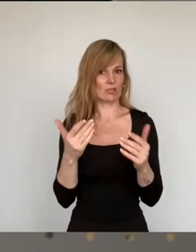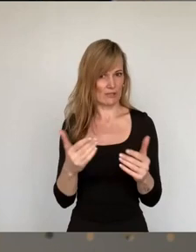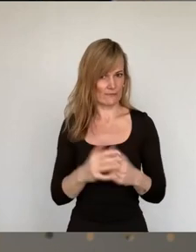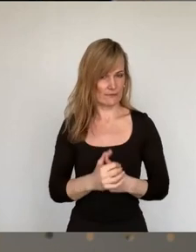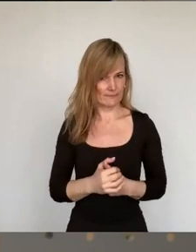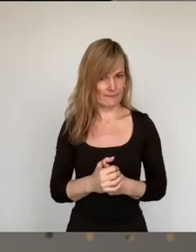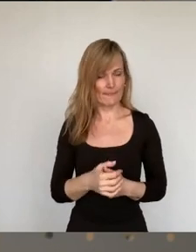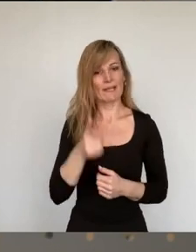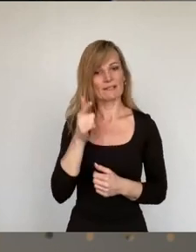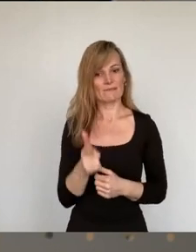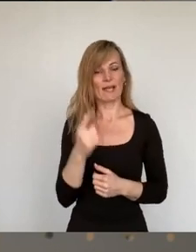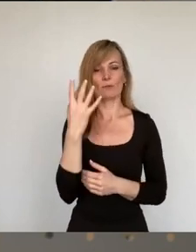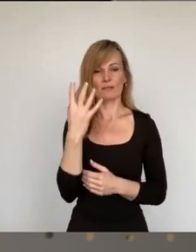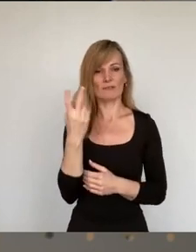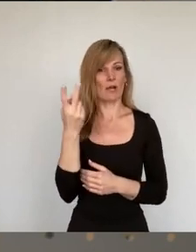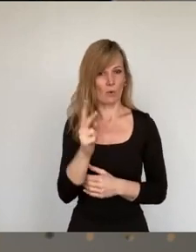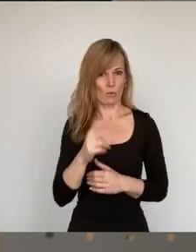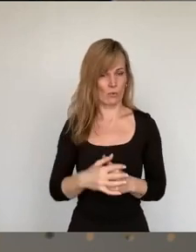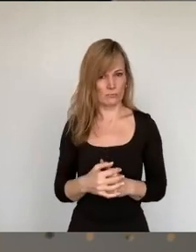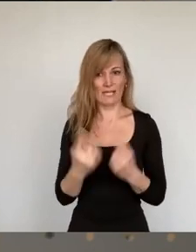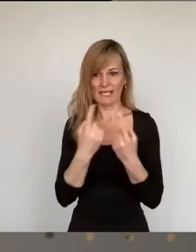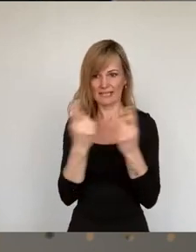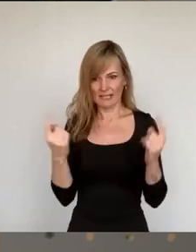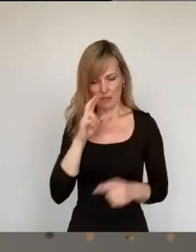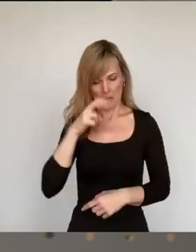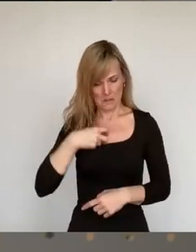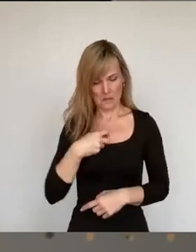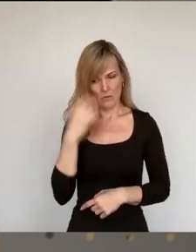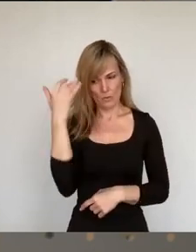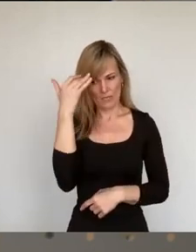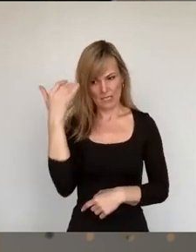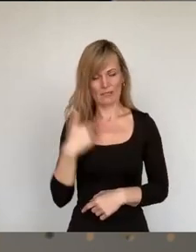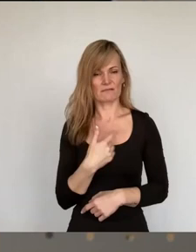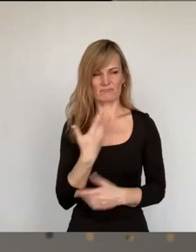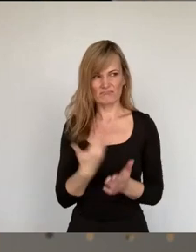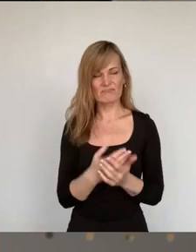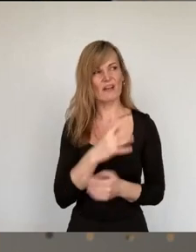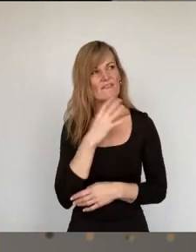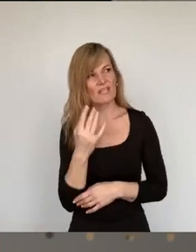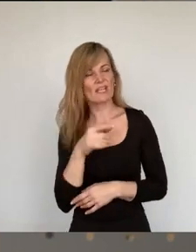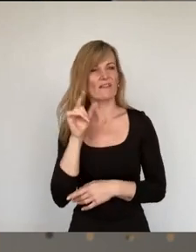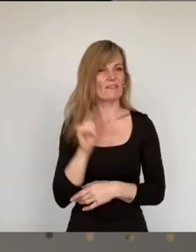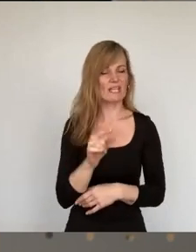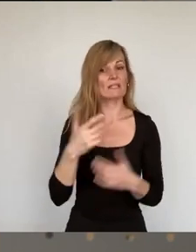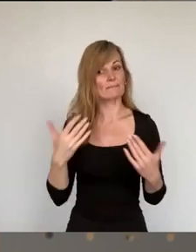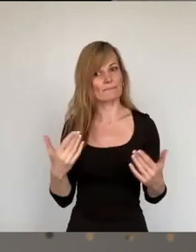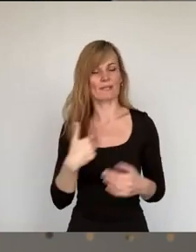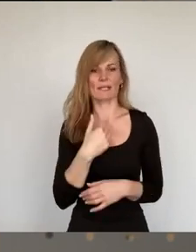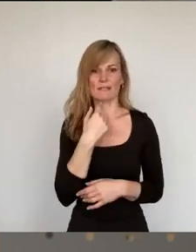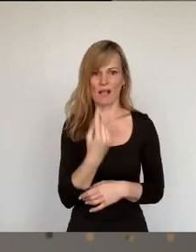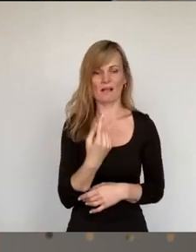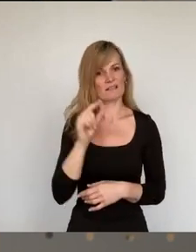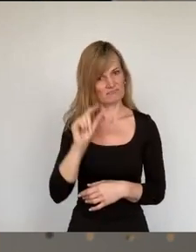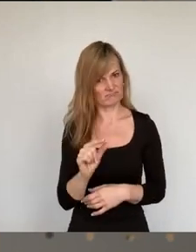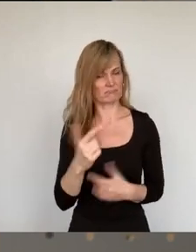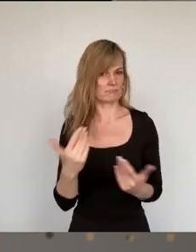204 Euro, da kann jeder in sich gehen und fragen, ob das viel oder wenig ist. Ich sage, es ist nicht viel, wenn